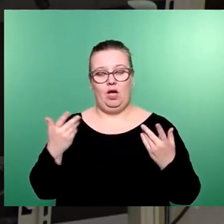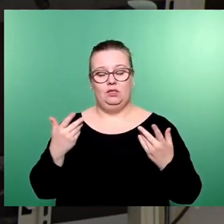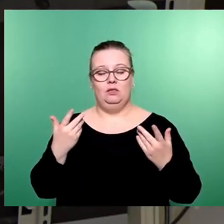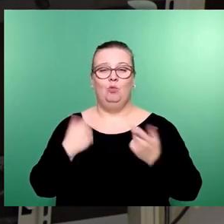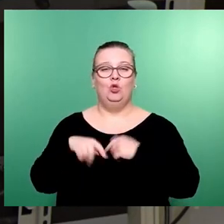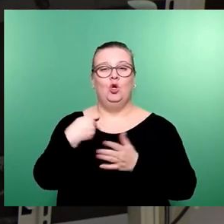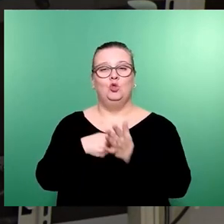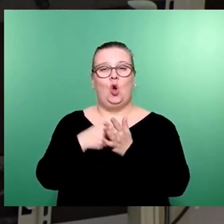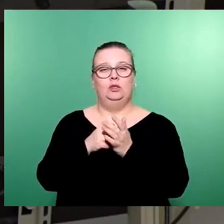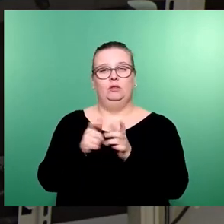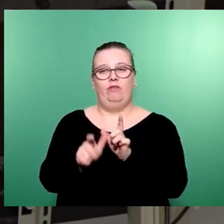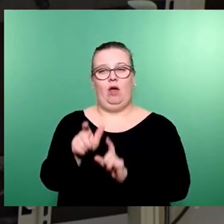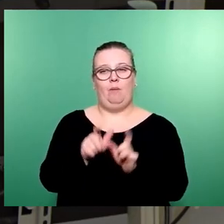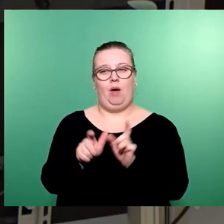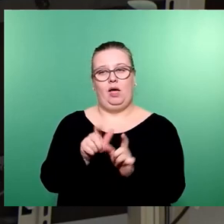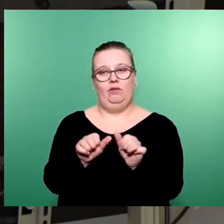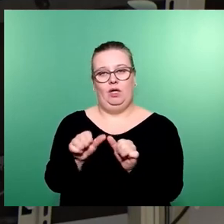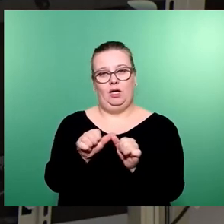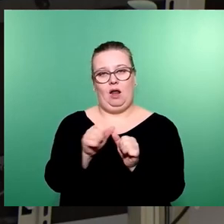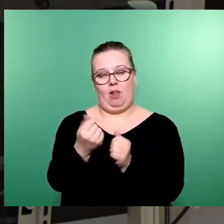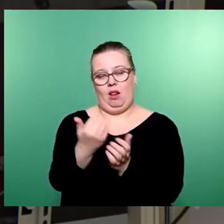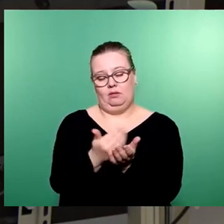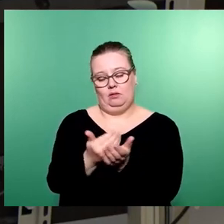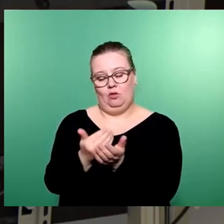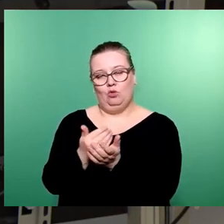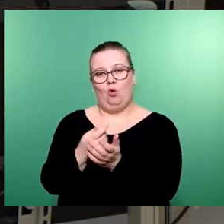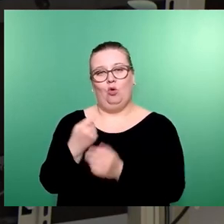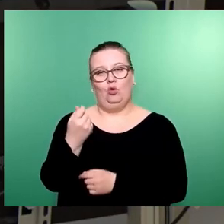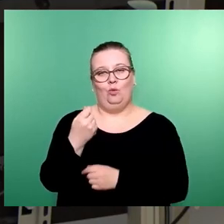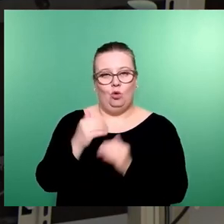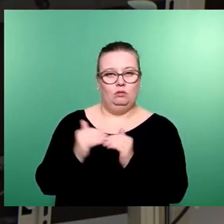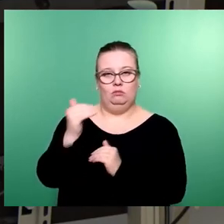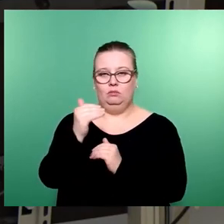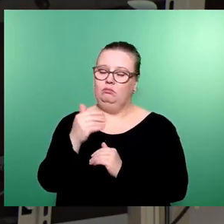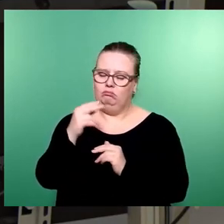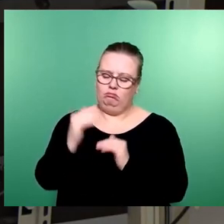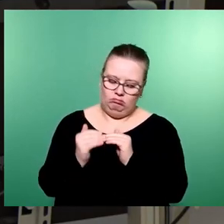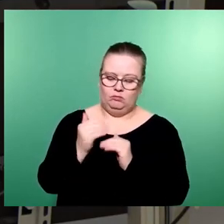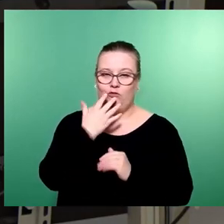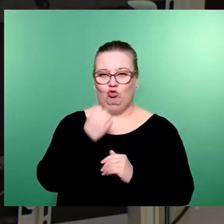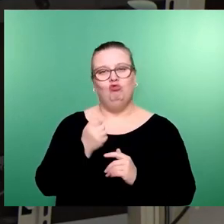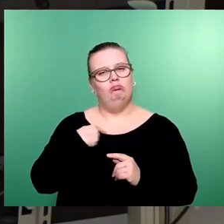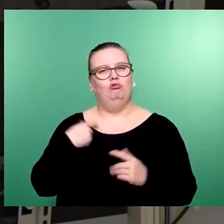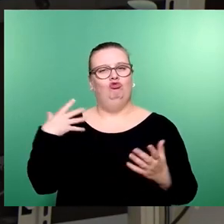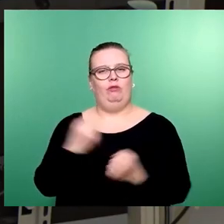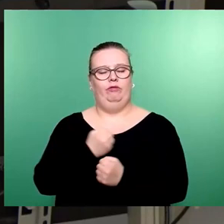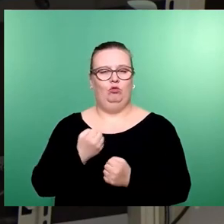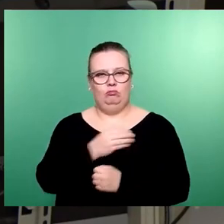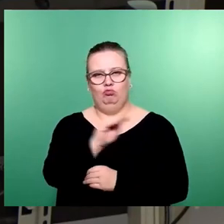Kosten zu vermeiden, alles eher knapp zu halten und auch Gebühren oder Kostensteigerungen für die Bürger zu verhindern. Das konnten wir erfolgreich einbringen.